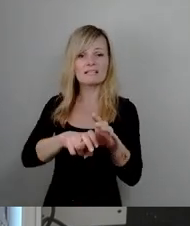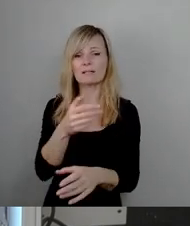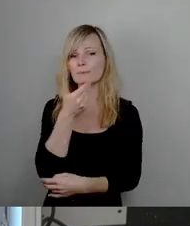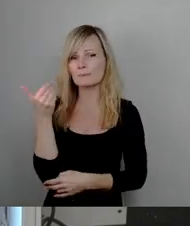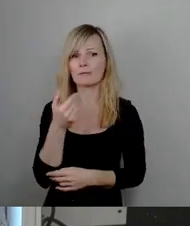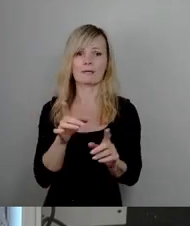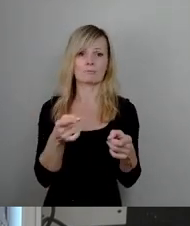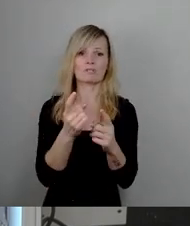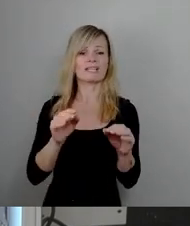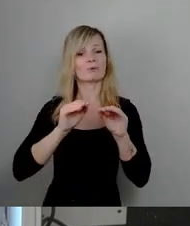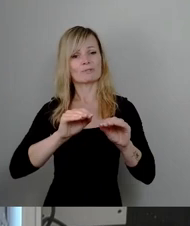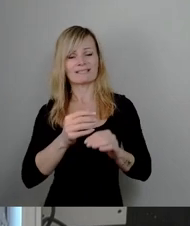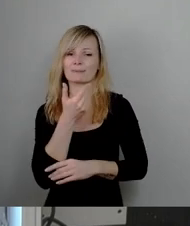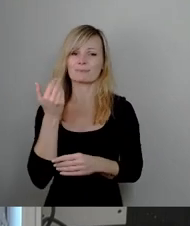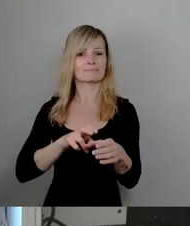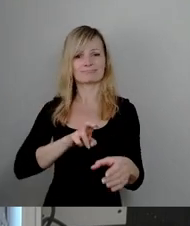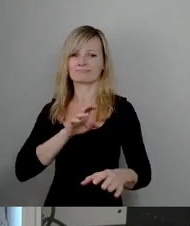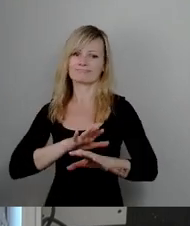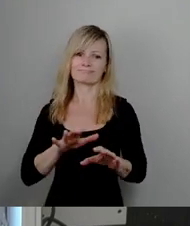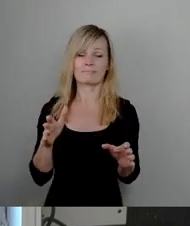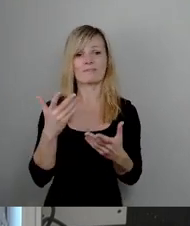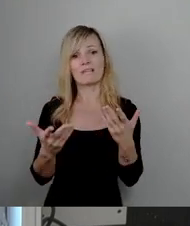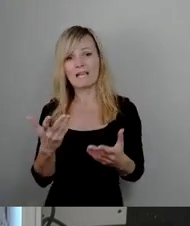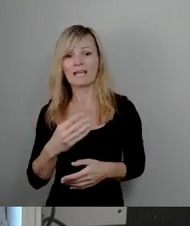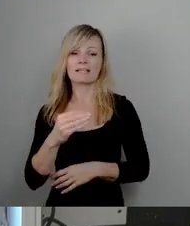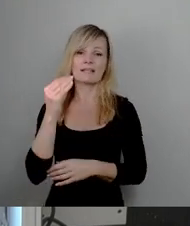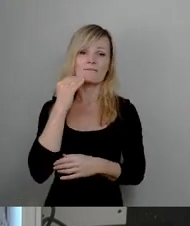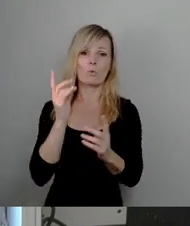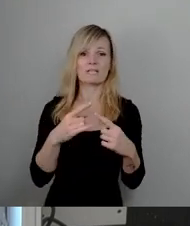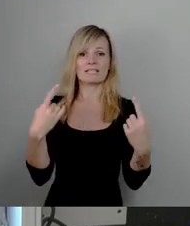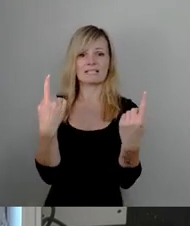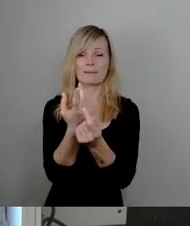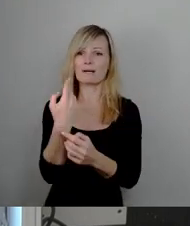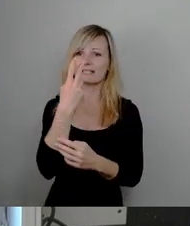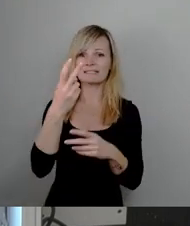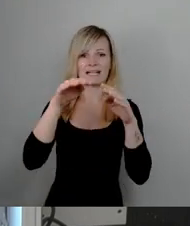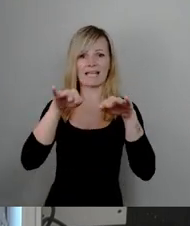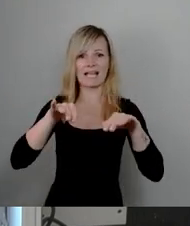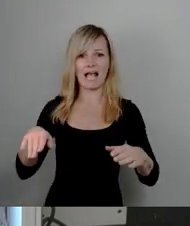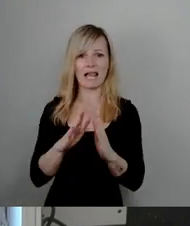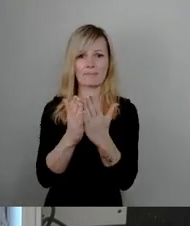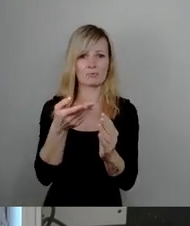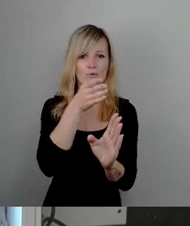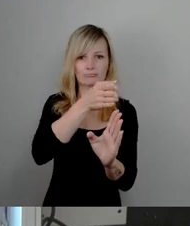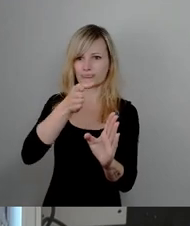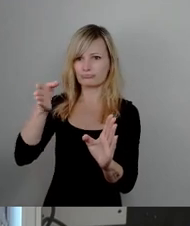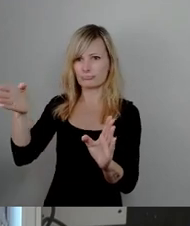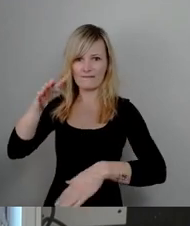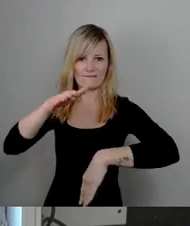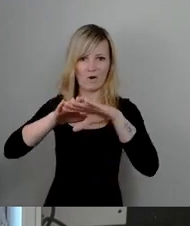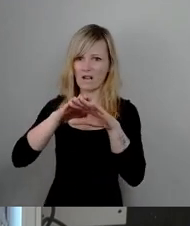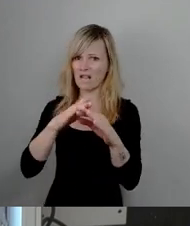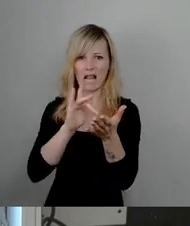oftmals aufwachsen, ohne ein Wohnzimmer mit einem vollen Bücherregal und der Ruhe zum Lesen. Und genau deshalb braucht es auch